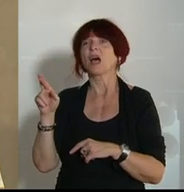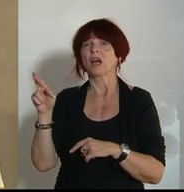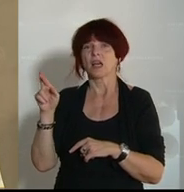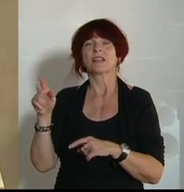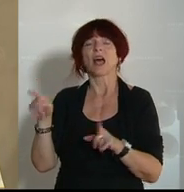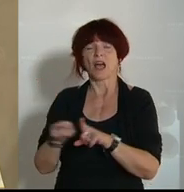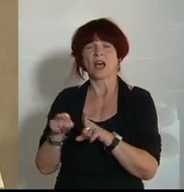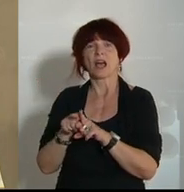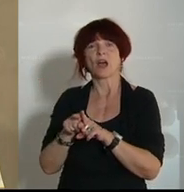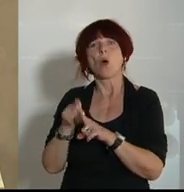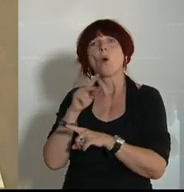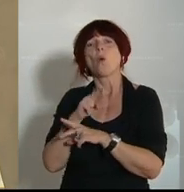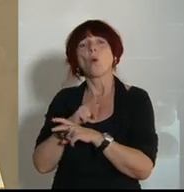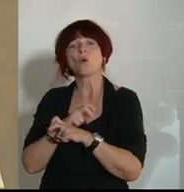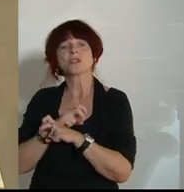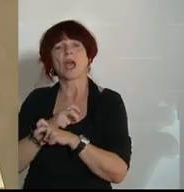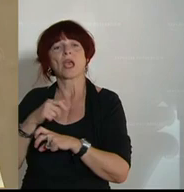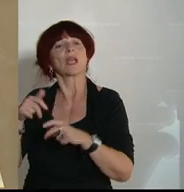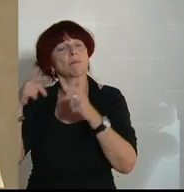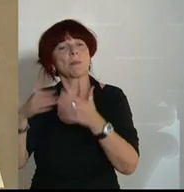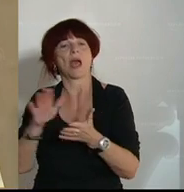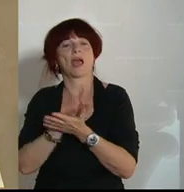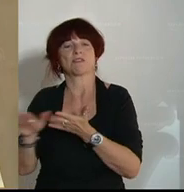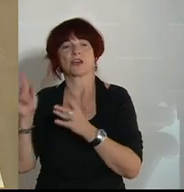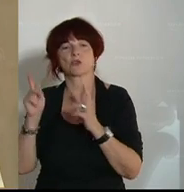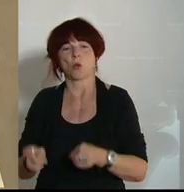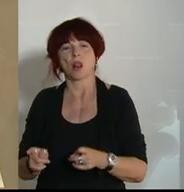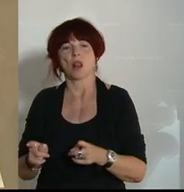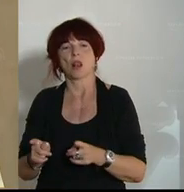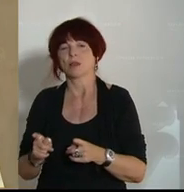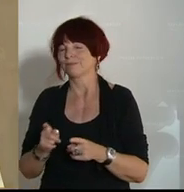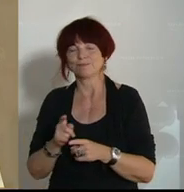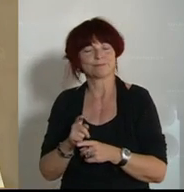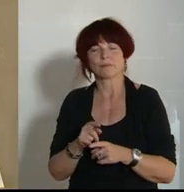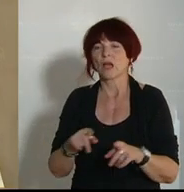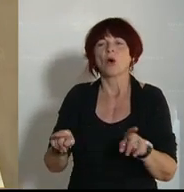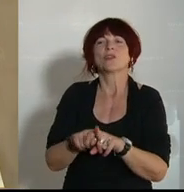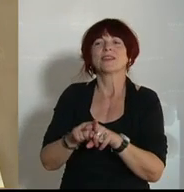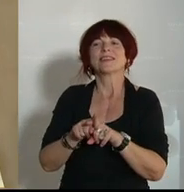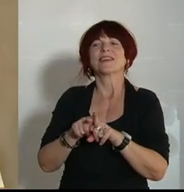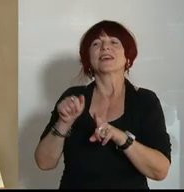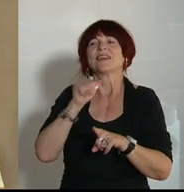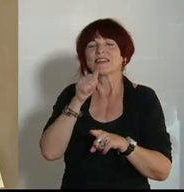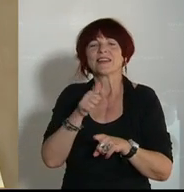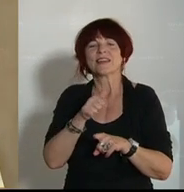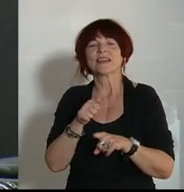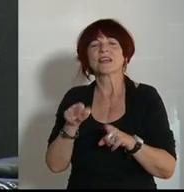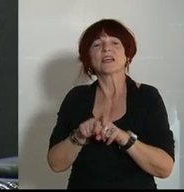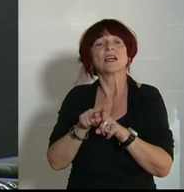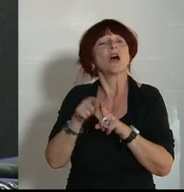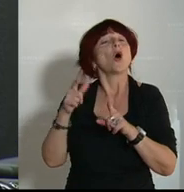vereinfachen. Da sagen Sie, teure Doppelgleisigkeiten und ineffiziente Strukturen muss man beseitigen.